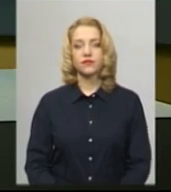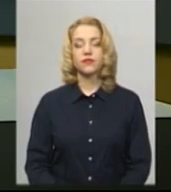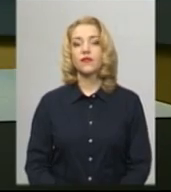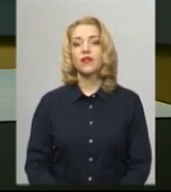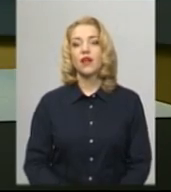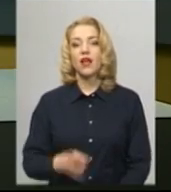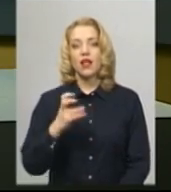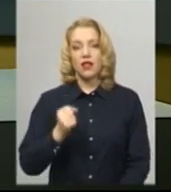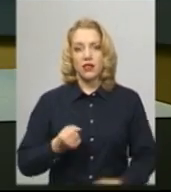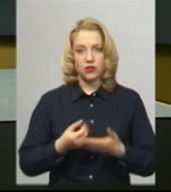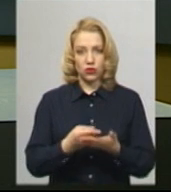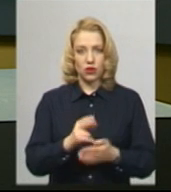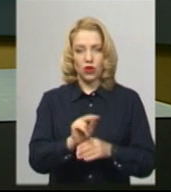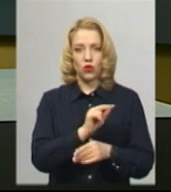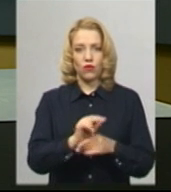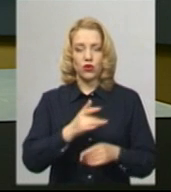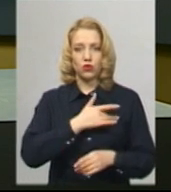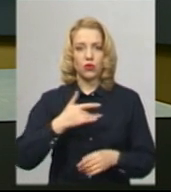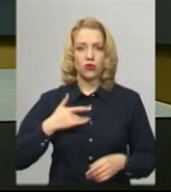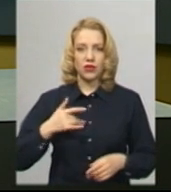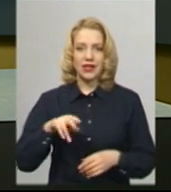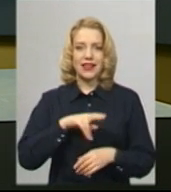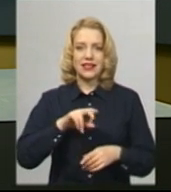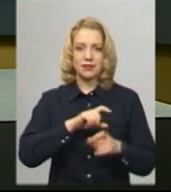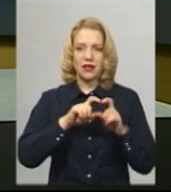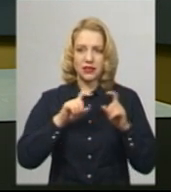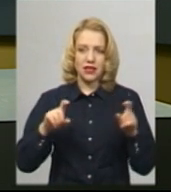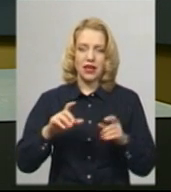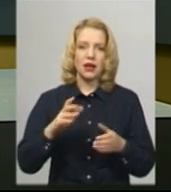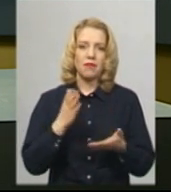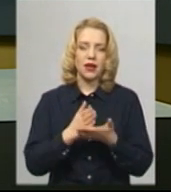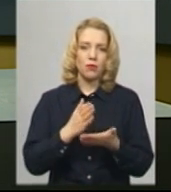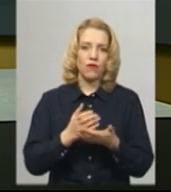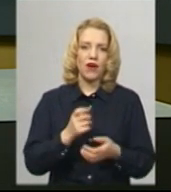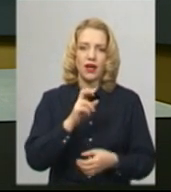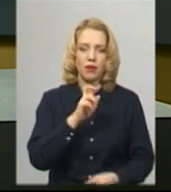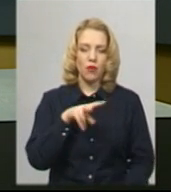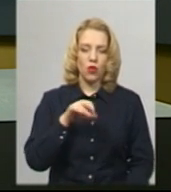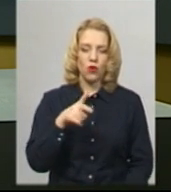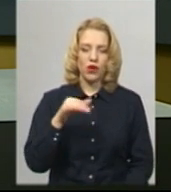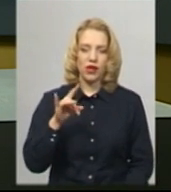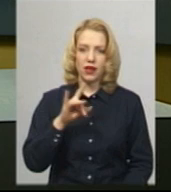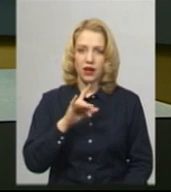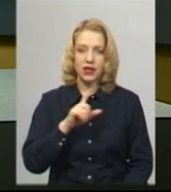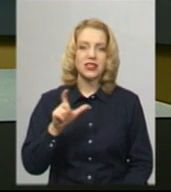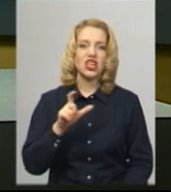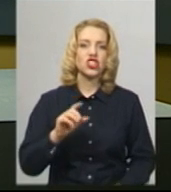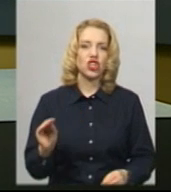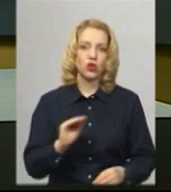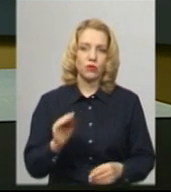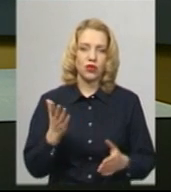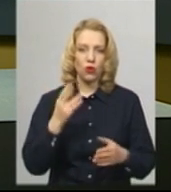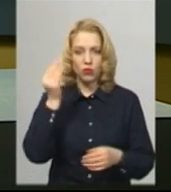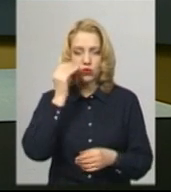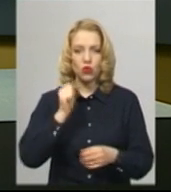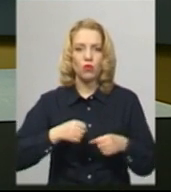На стаціонарному лікуванні у туберкульозному диспансері перебуває блогер з Житомирщини Артур Сороченко, якого підозрюють у побитті ветерана